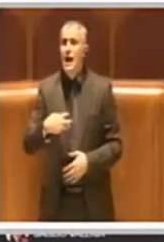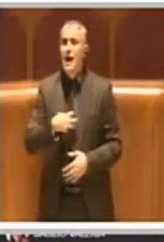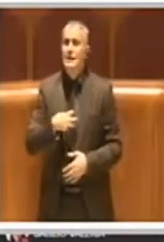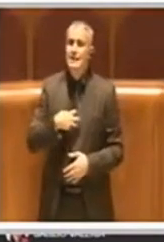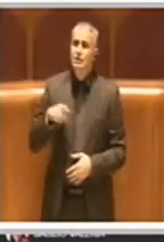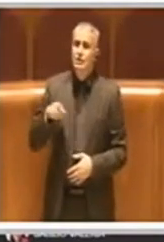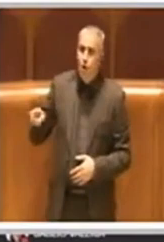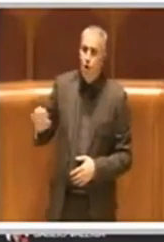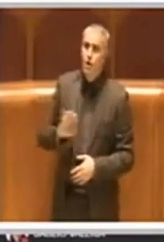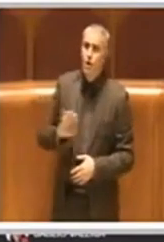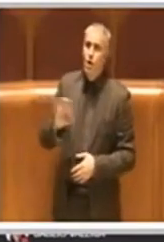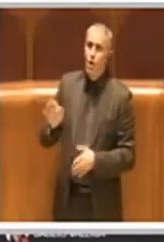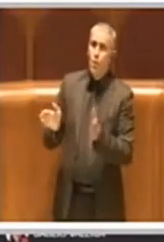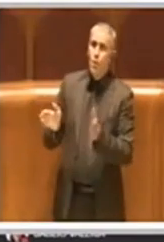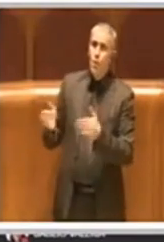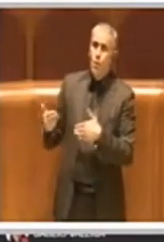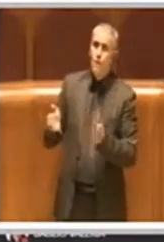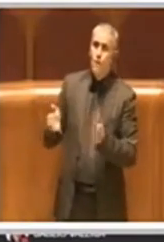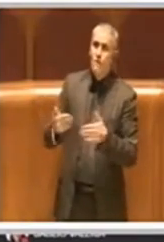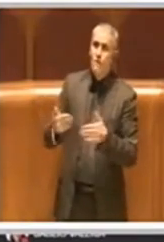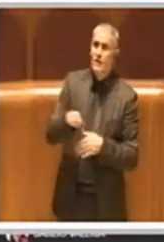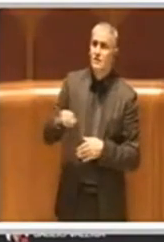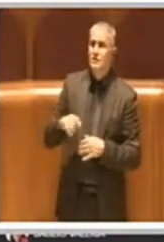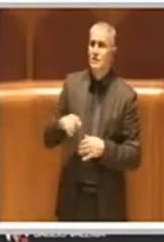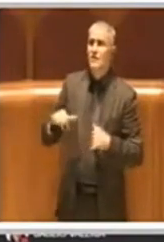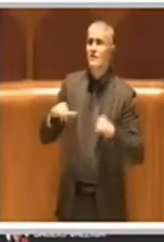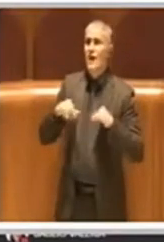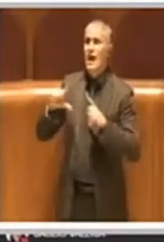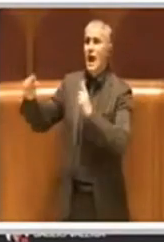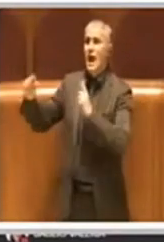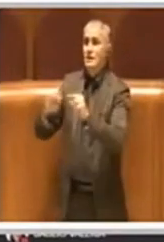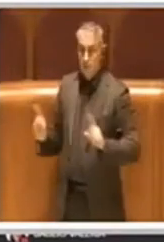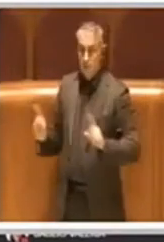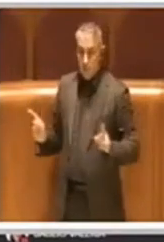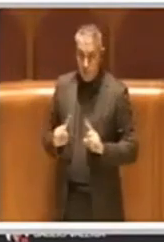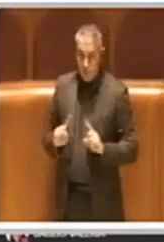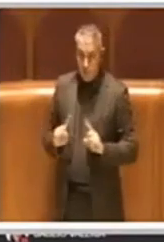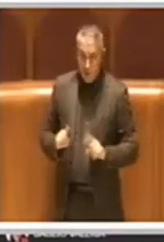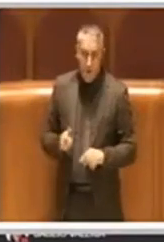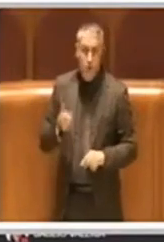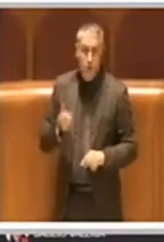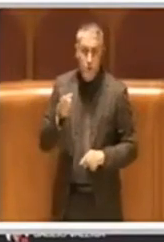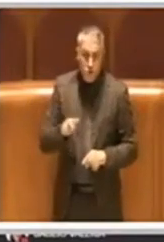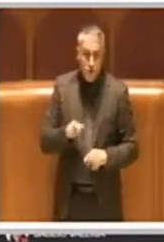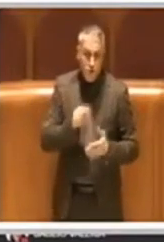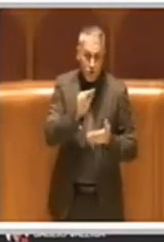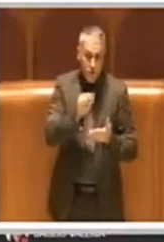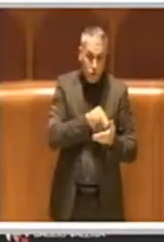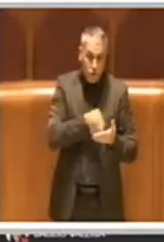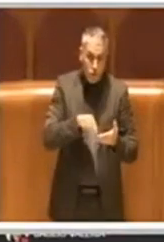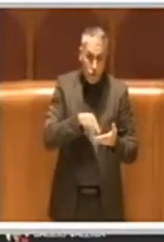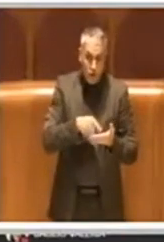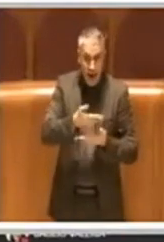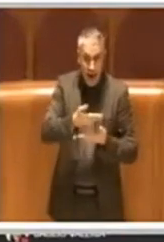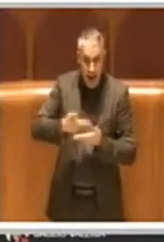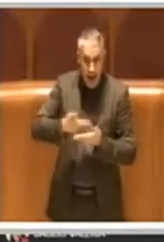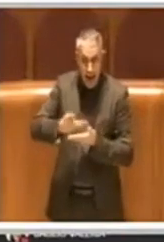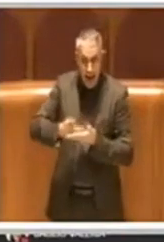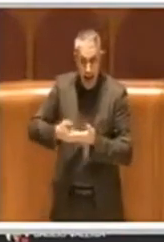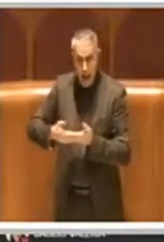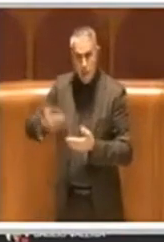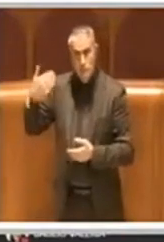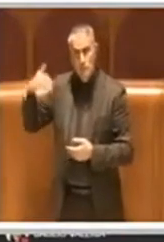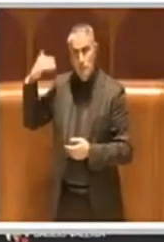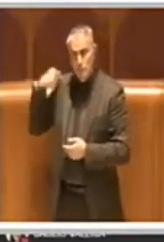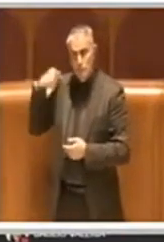o gli uffici sono andati in vacanza ma perché stiamo votando atti che hanno avuto un iter